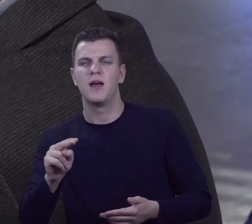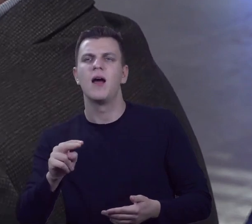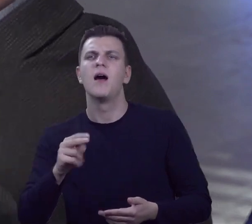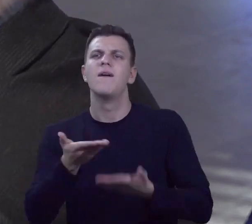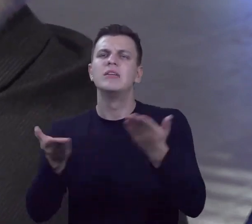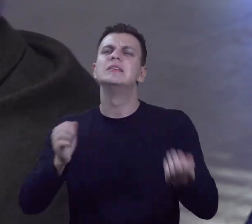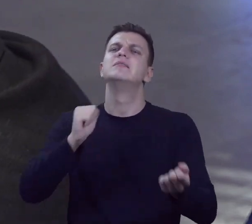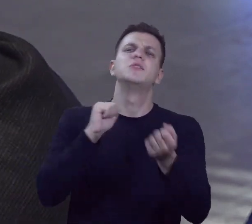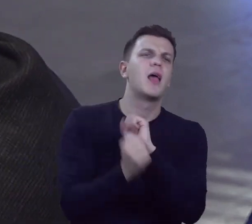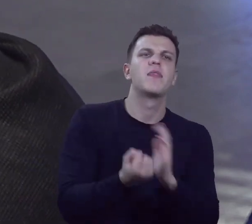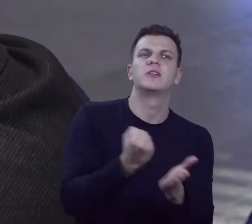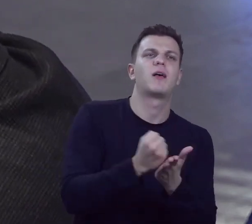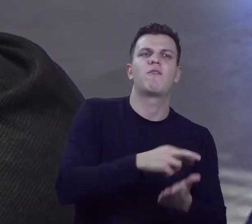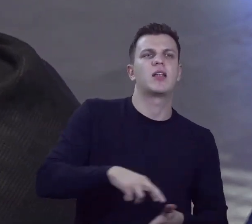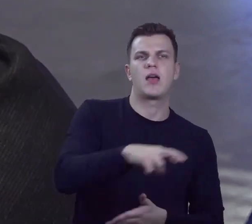do Rad?